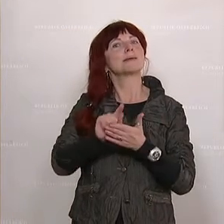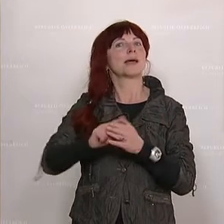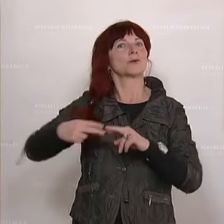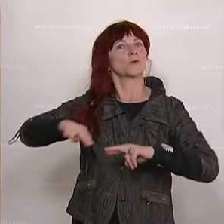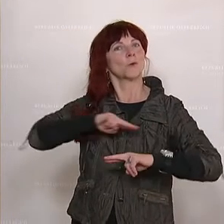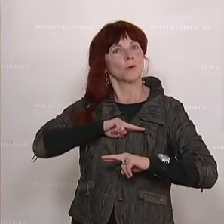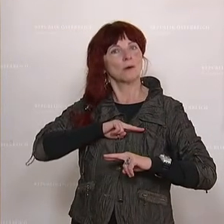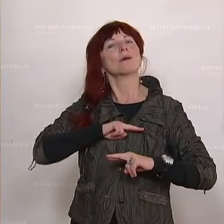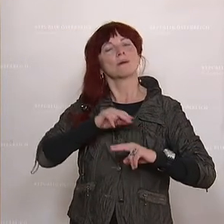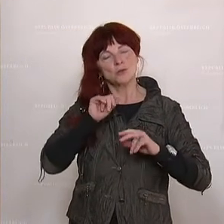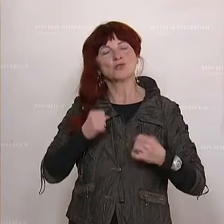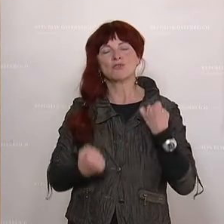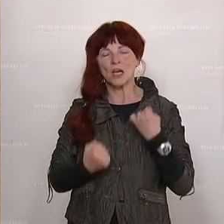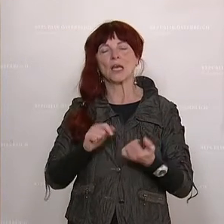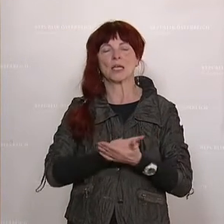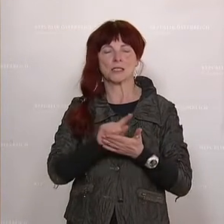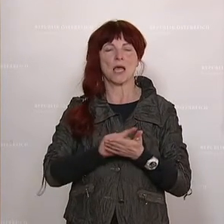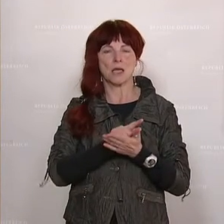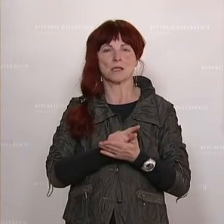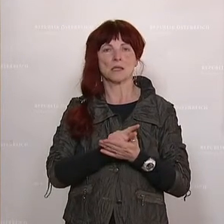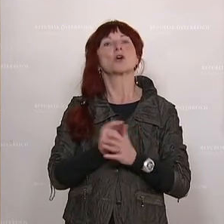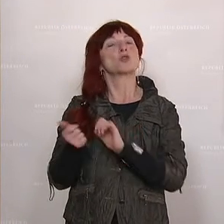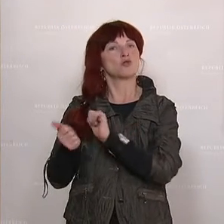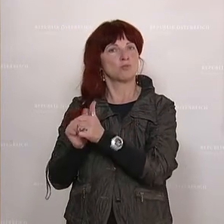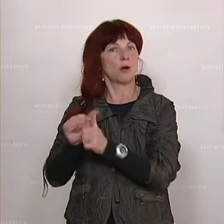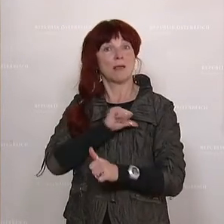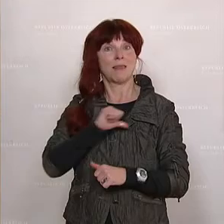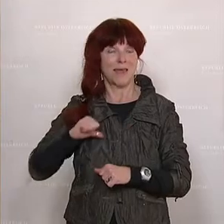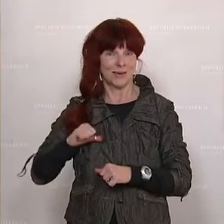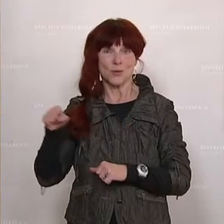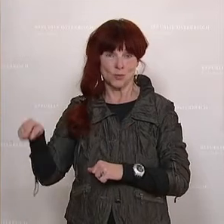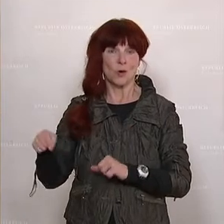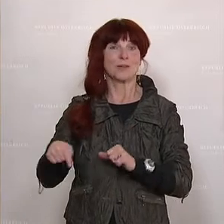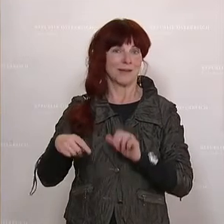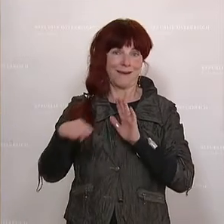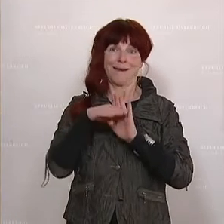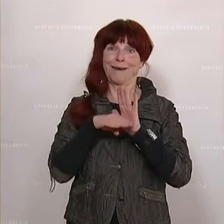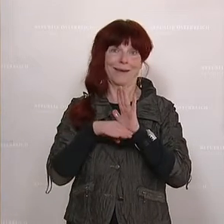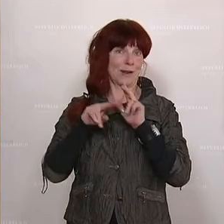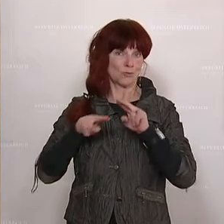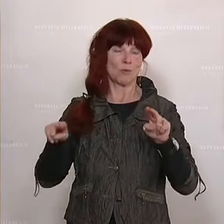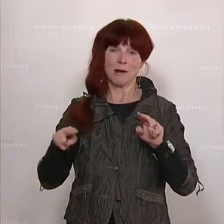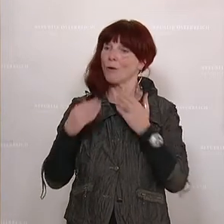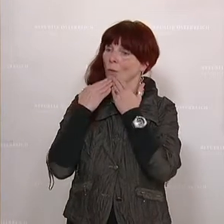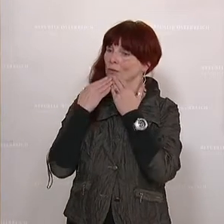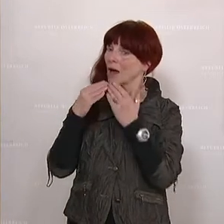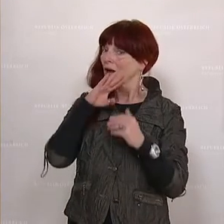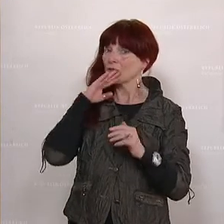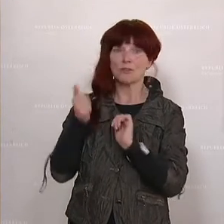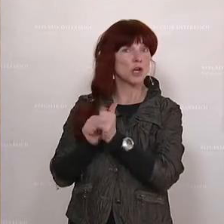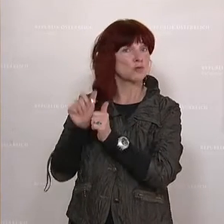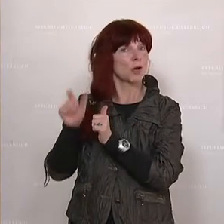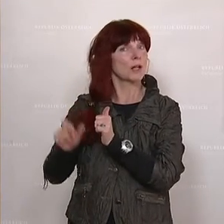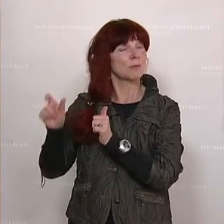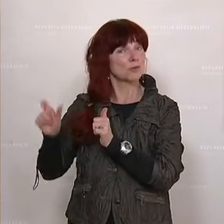nicht nur im Sport, in vielen anderen Bereichen, aber im Sport gehören Regeln dazu. Und ich denke, danke, dass sich viele Sportlerinnen und Sportler